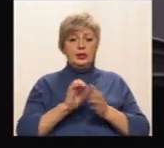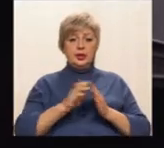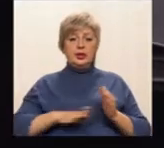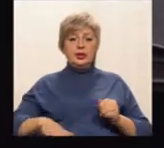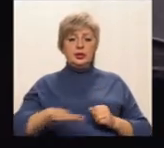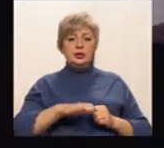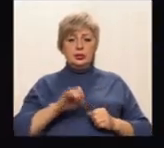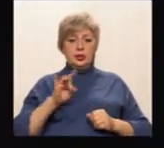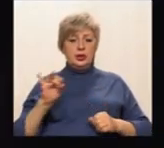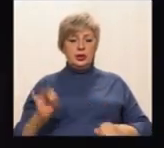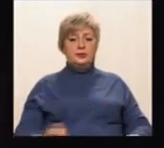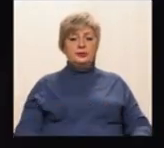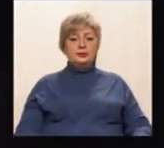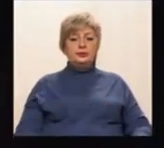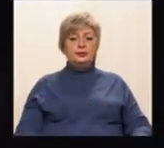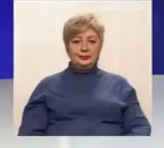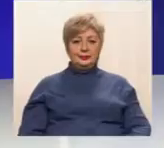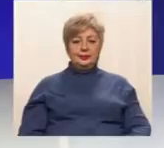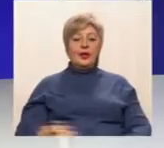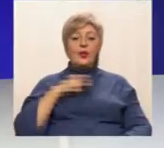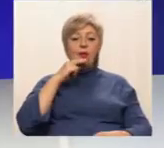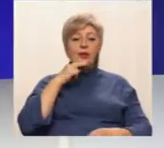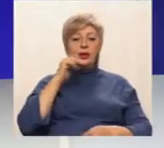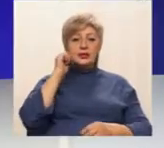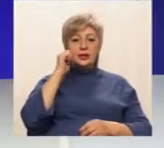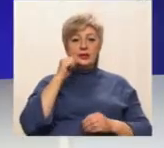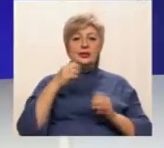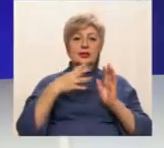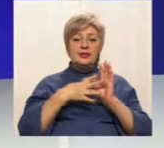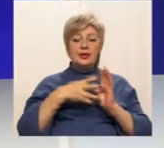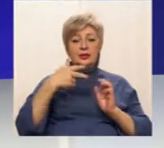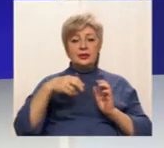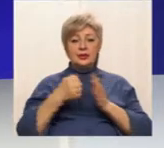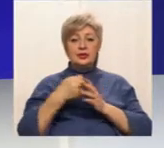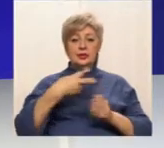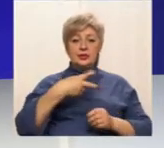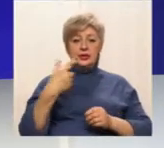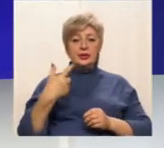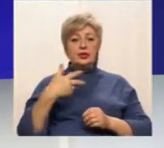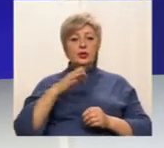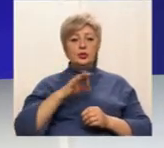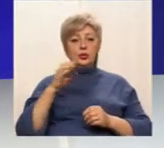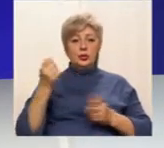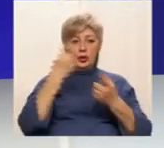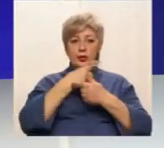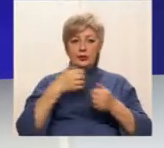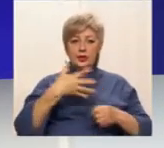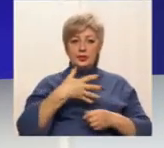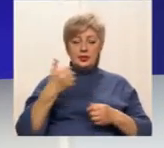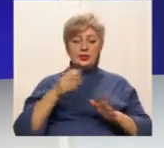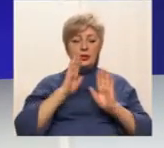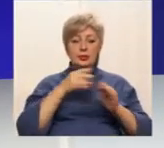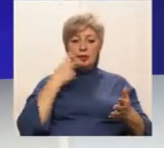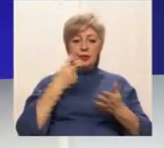Стойкова, Павло Черненко, новини 51-го. Увага завтра з 9.30 до 23.00. В ефірі 51-го буде